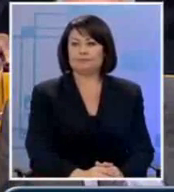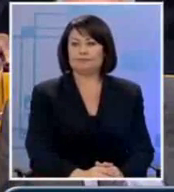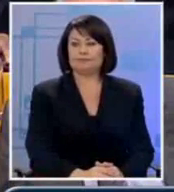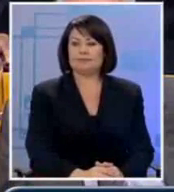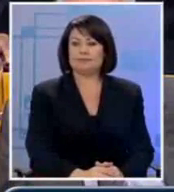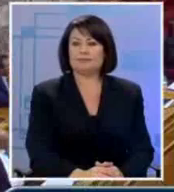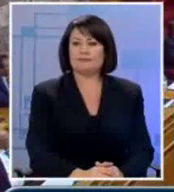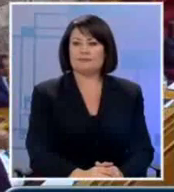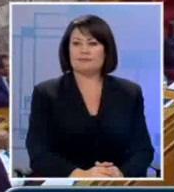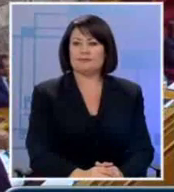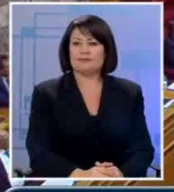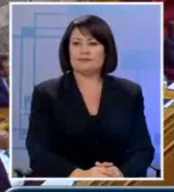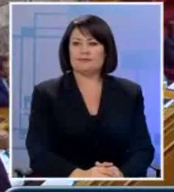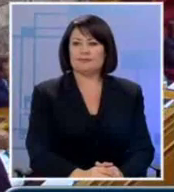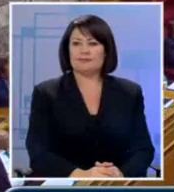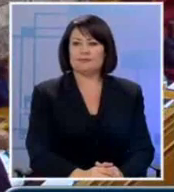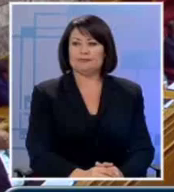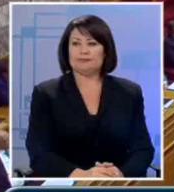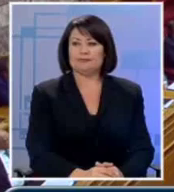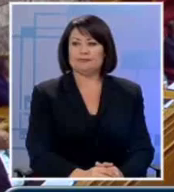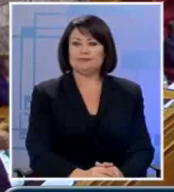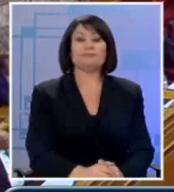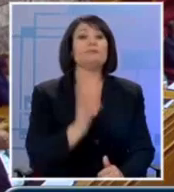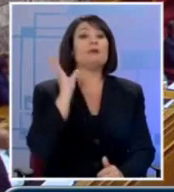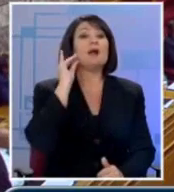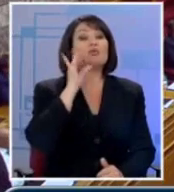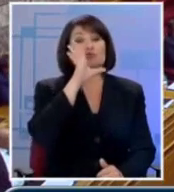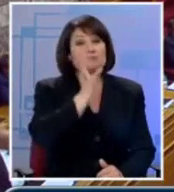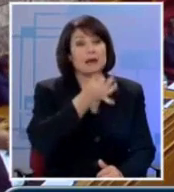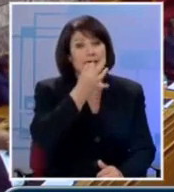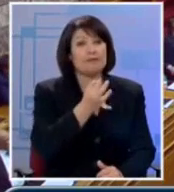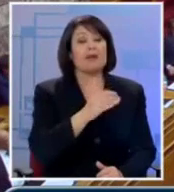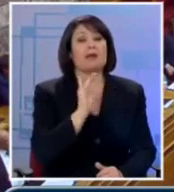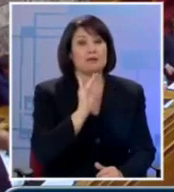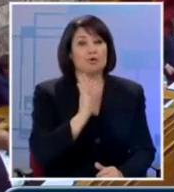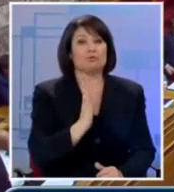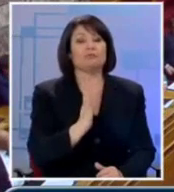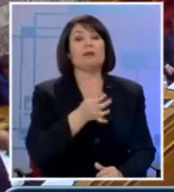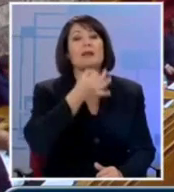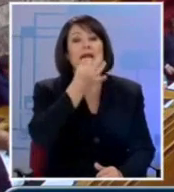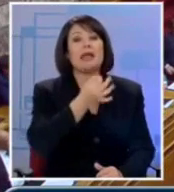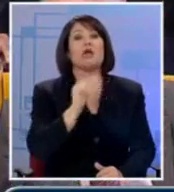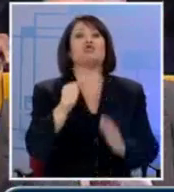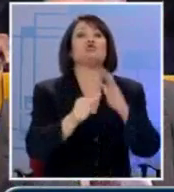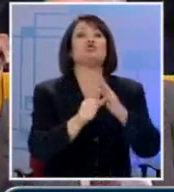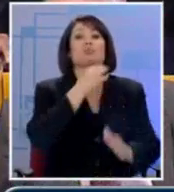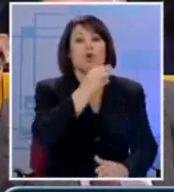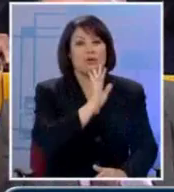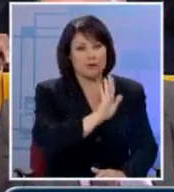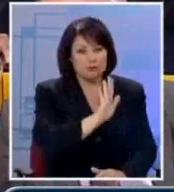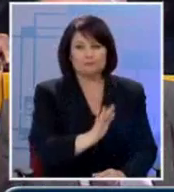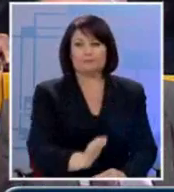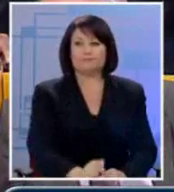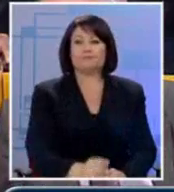λοιπόν, αφήστε. Λοιπόν, αφήστε, ακούστε την αλήθεια. Λοιπόν, κύριε Πρόεδρε, απευθύνομαι σε εσάς. Λοιπόν,